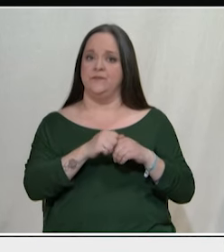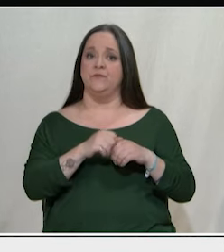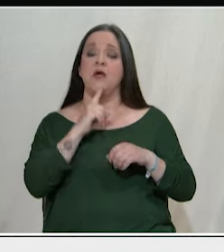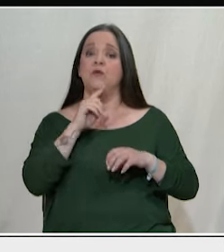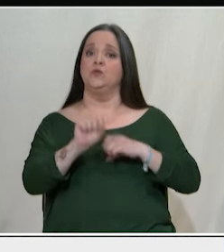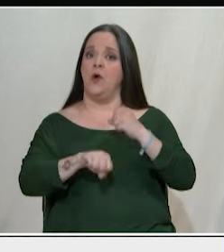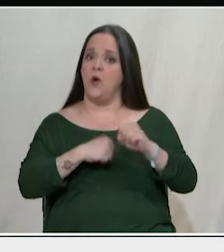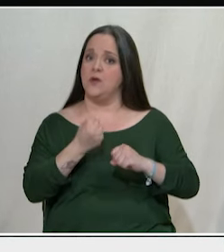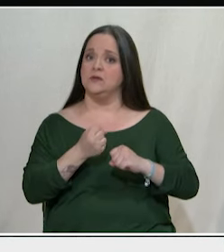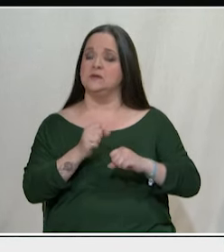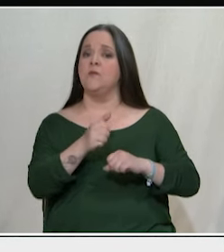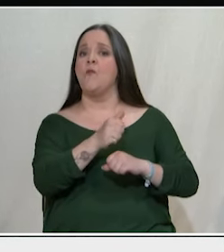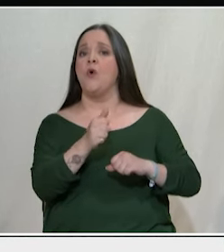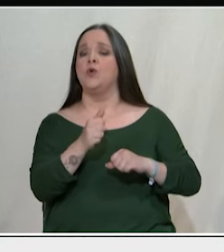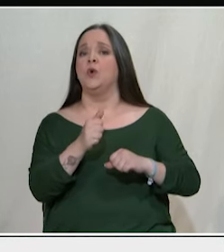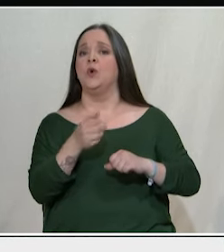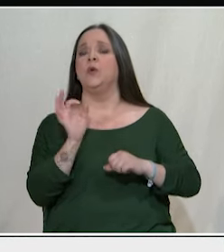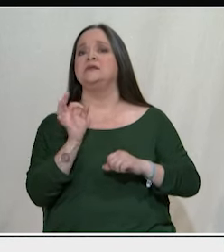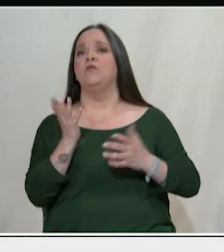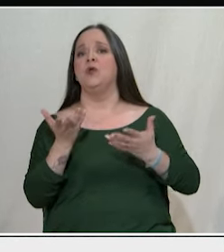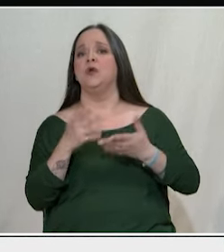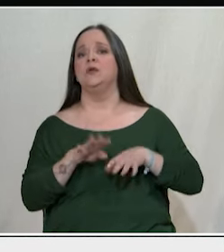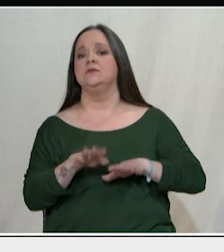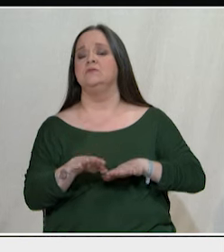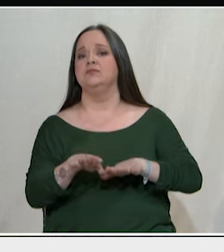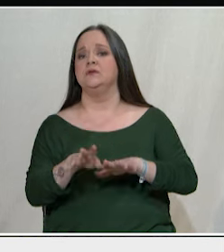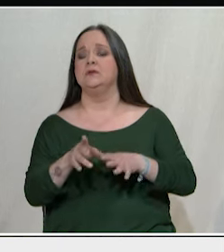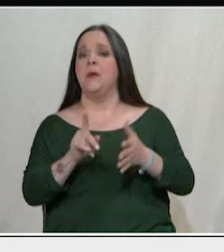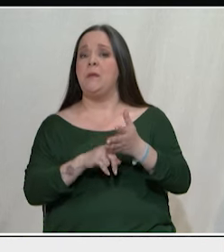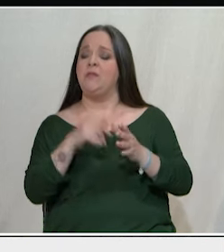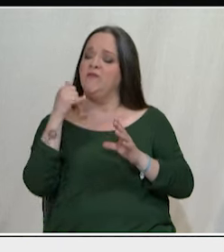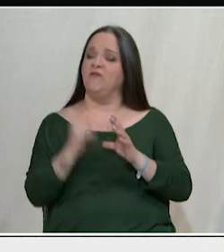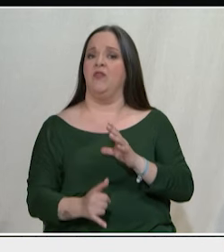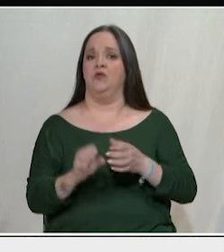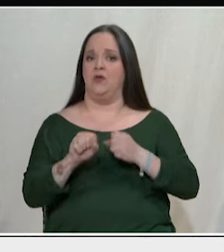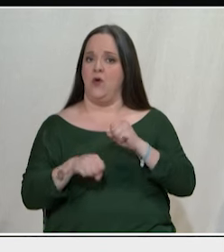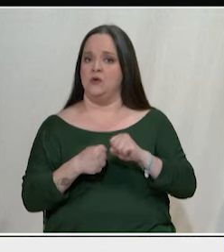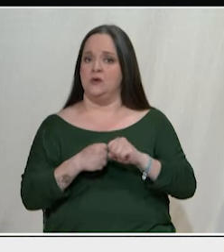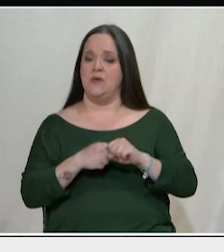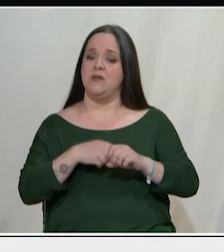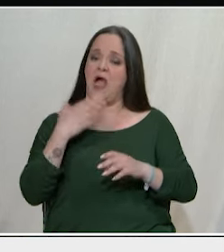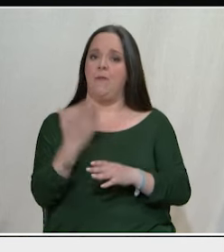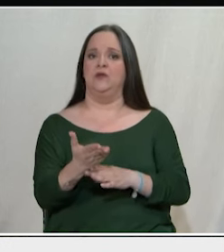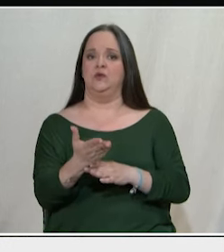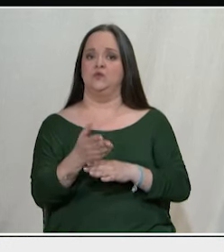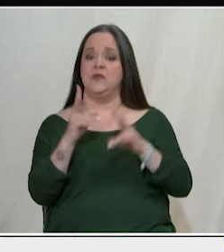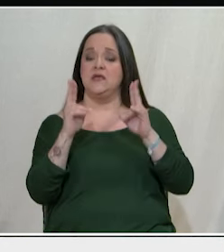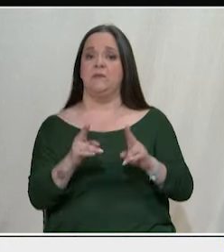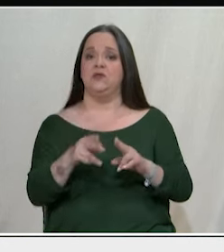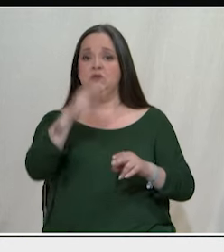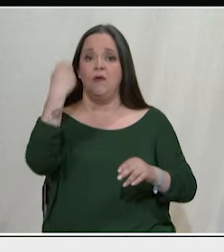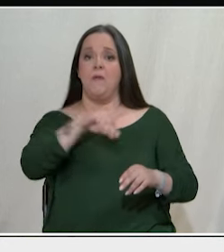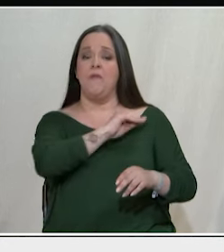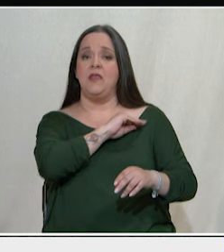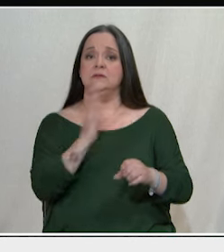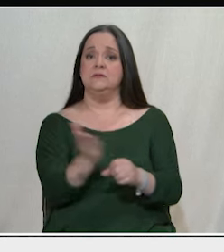αγώνας να μην μείνει μόνο σε συμβουλικές διακηρύξεις ή κινήσεις, να βαθύνει, να απαιτήσουμε το σταμάτημα της γενοκτονίας, να απαιτήσουμε